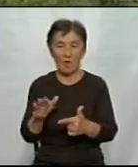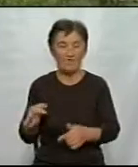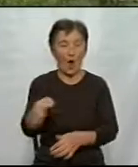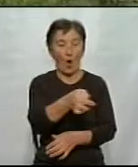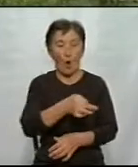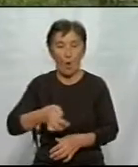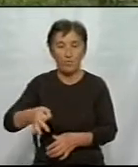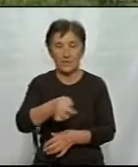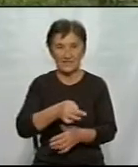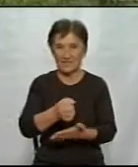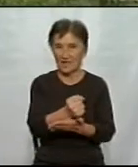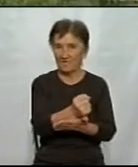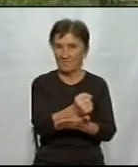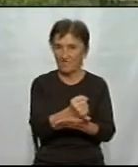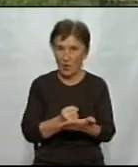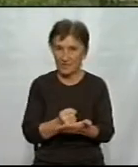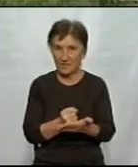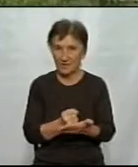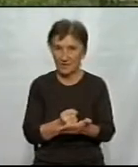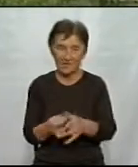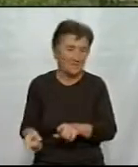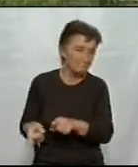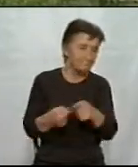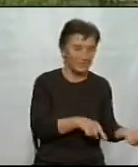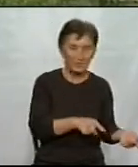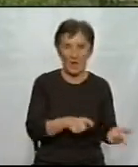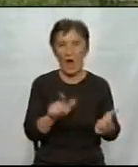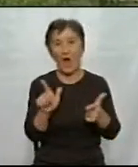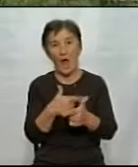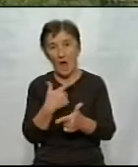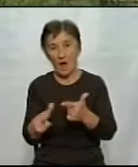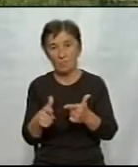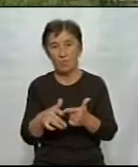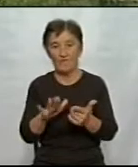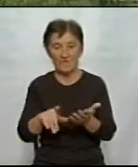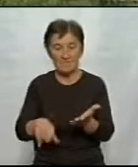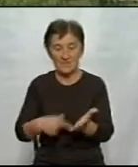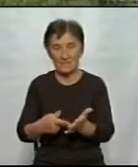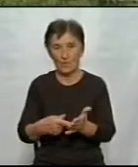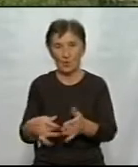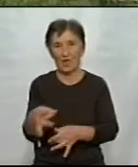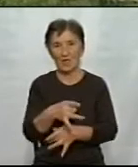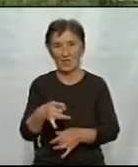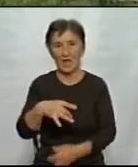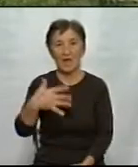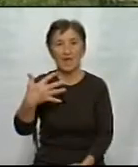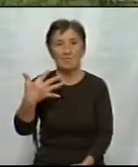обласної міськради, або в фонд міської ради. І кажемо 50